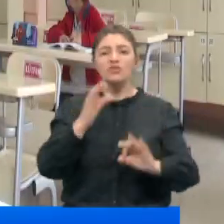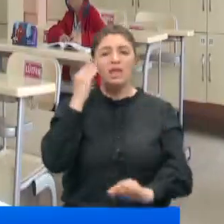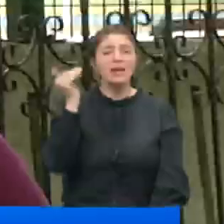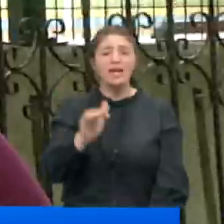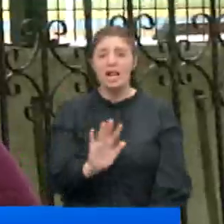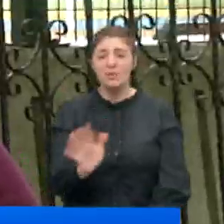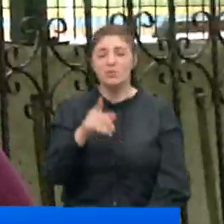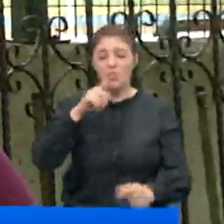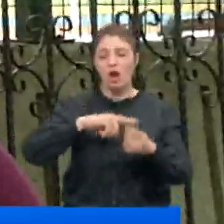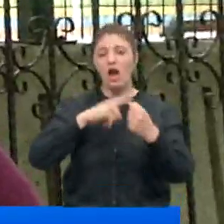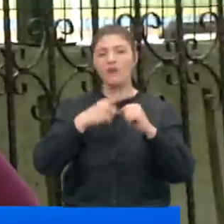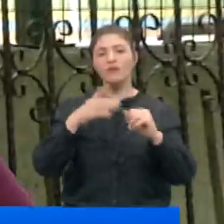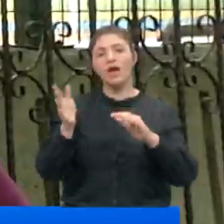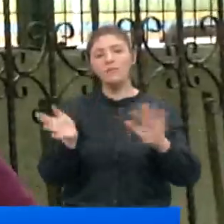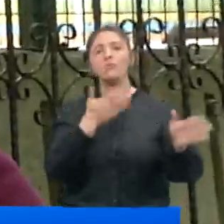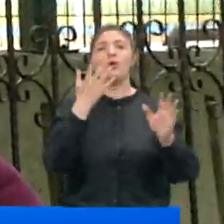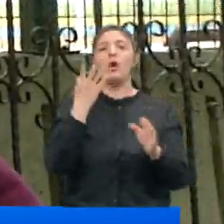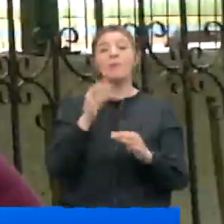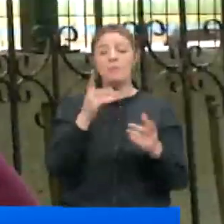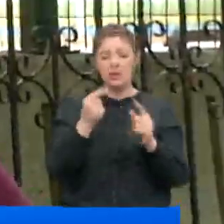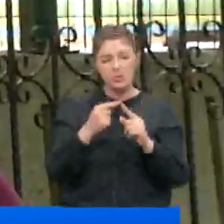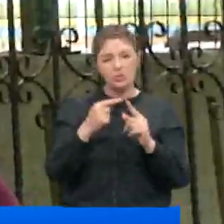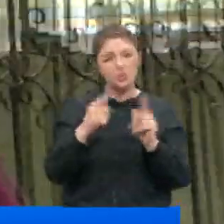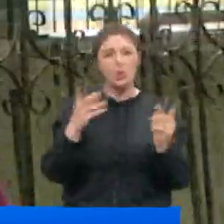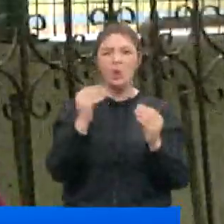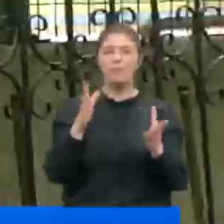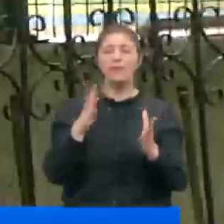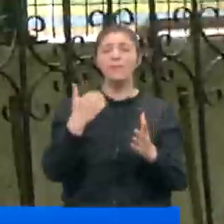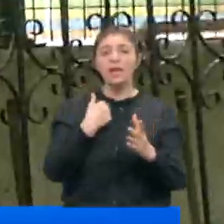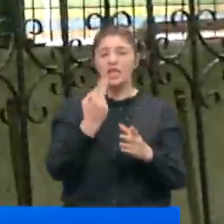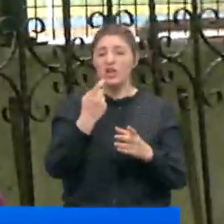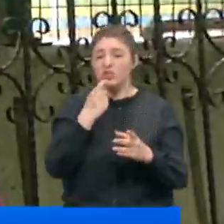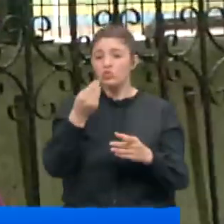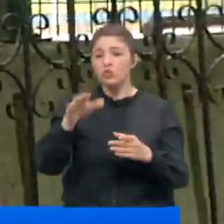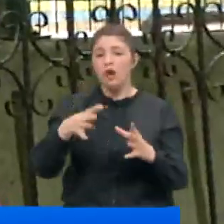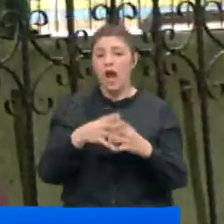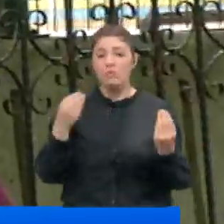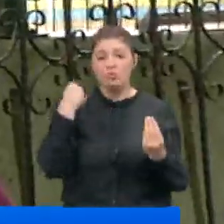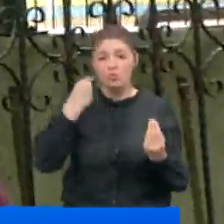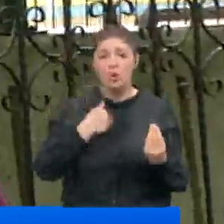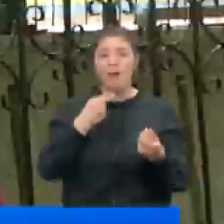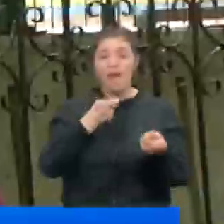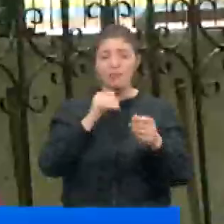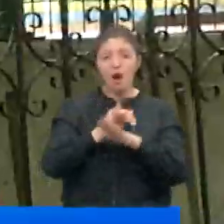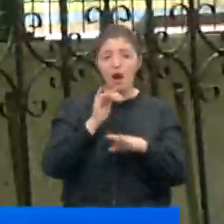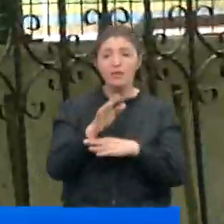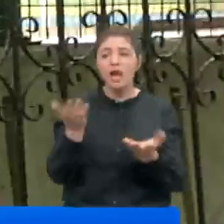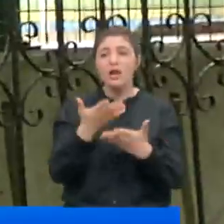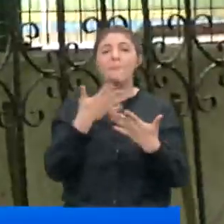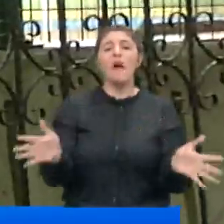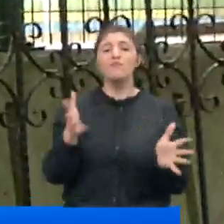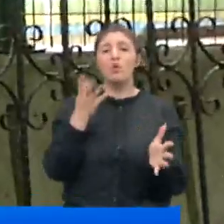anlamına gelmez. Bu haftayı pas geçebilirlerdi, biraz uzatabilirlerdi belki. Ben 7 yaşındaki çocuğumu kaybettiğimi düşünüyorum. Eğitim hayatı yani